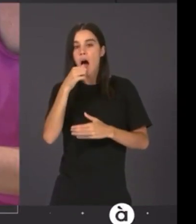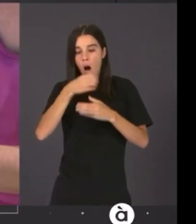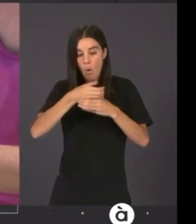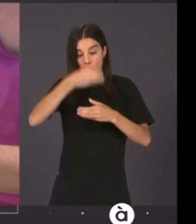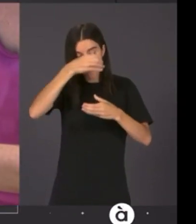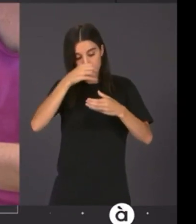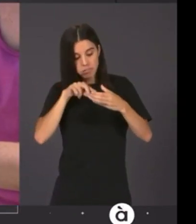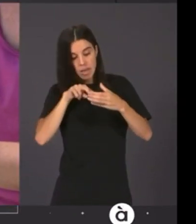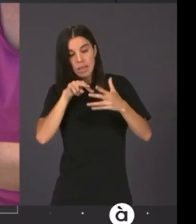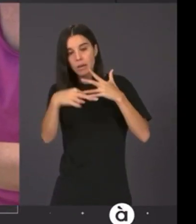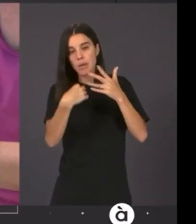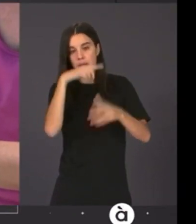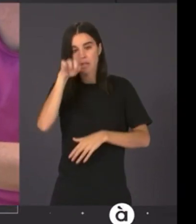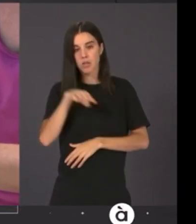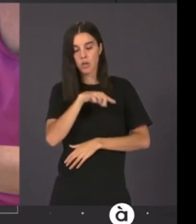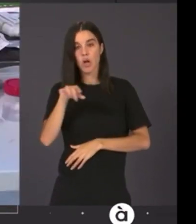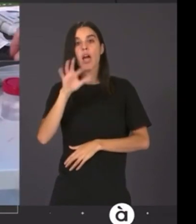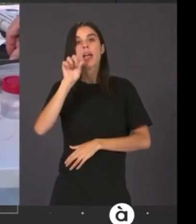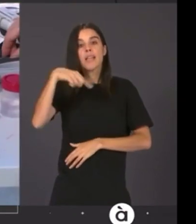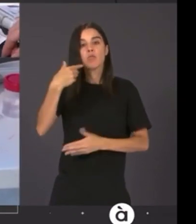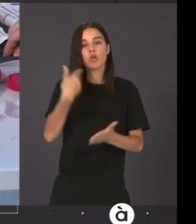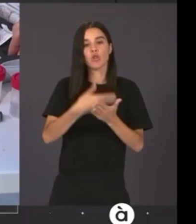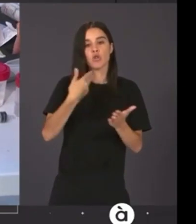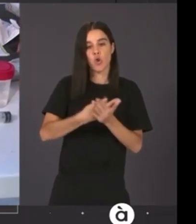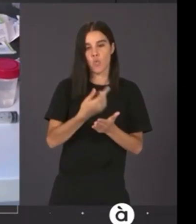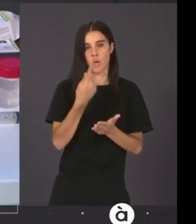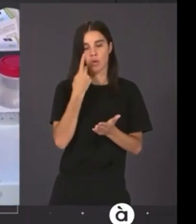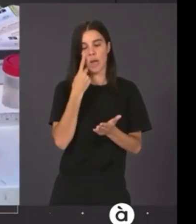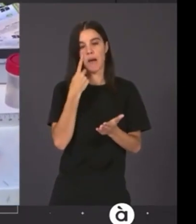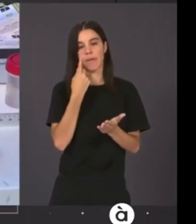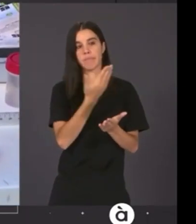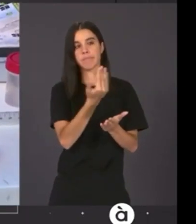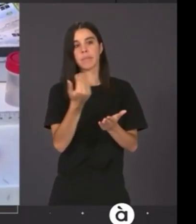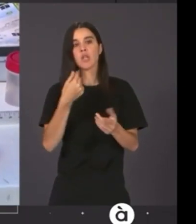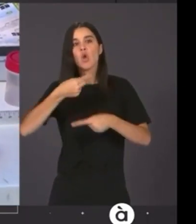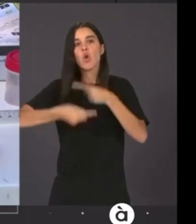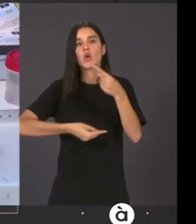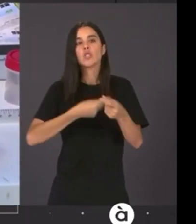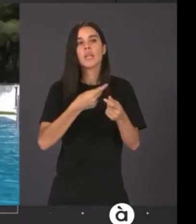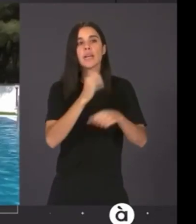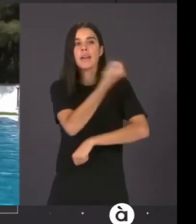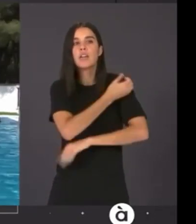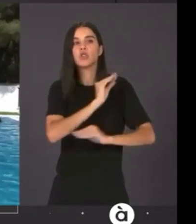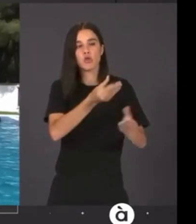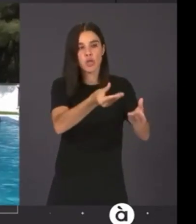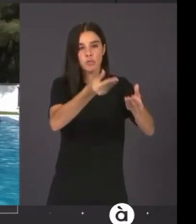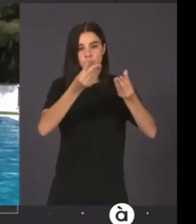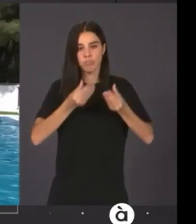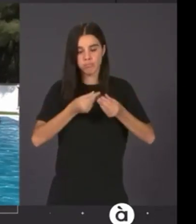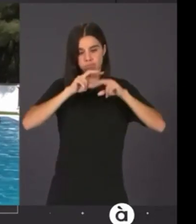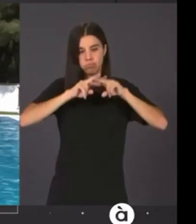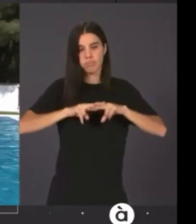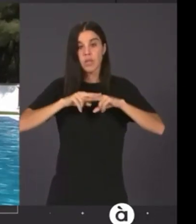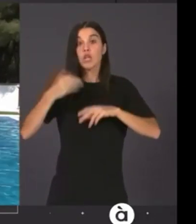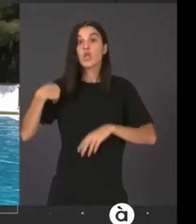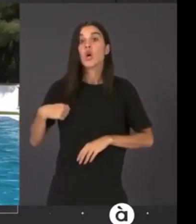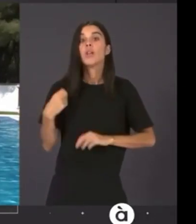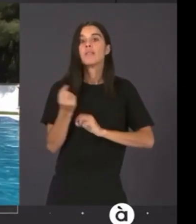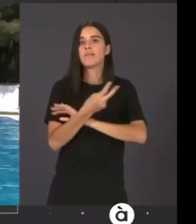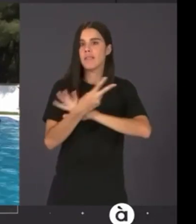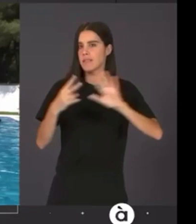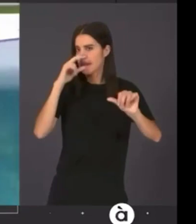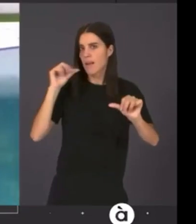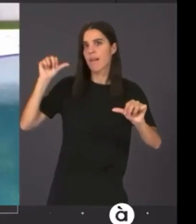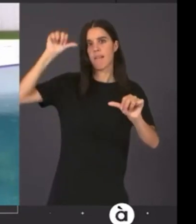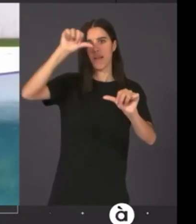i després fem una revisió documental de registres que ells prenen cada dia. Jo porto més de 17 anys fent inspeccions de piscines